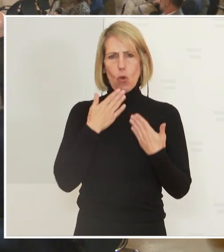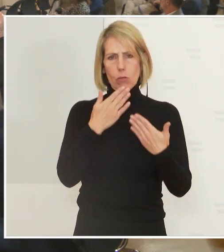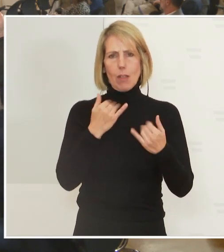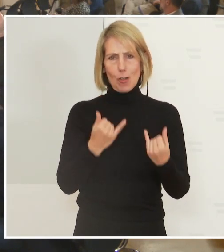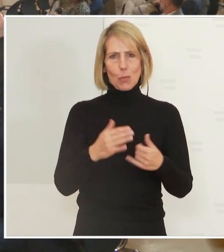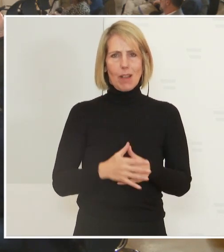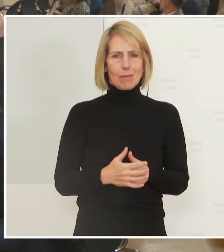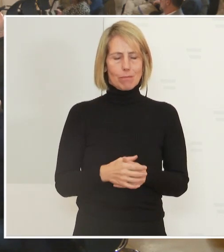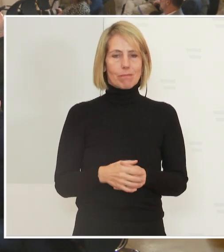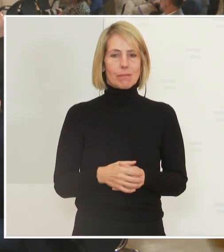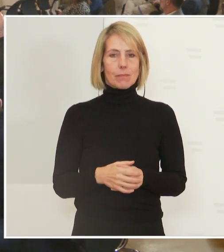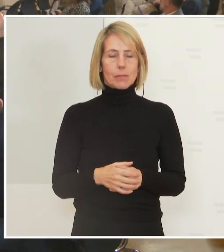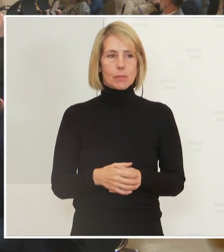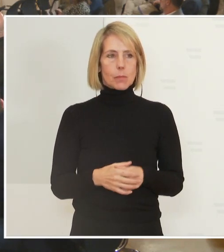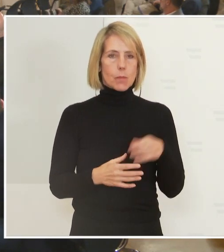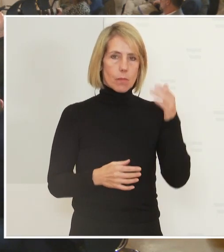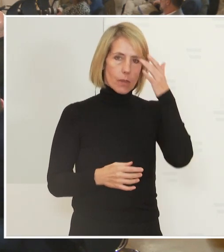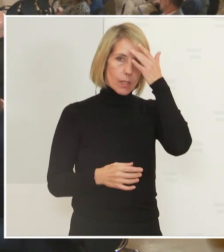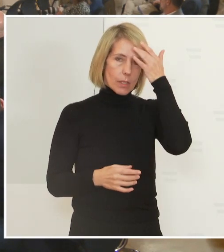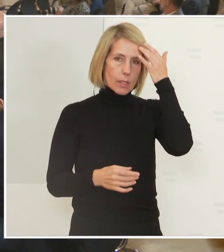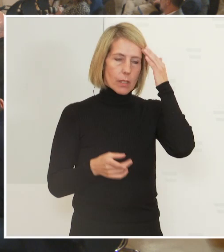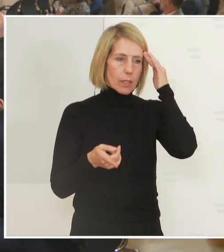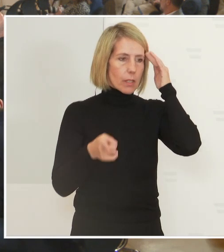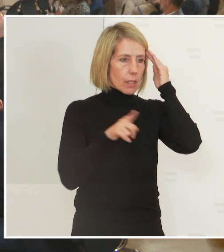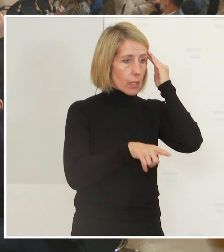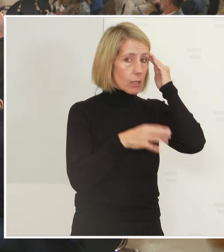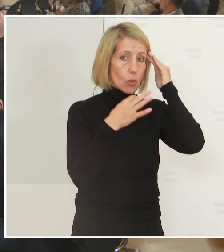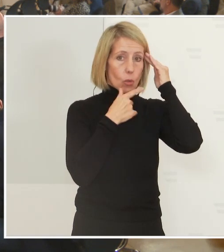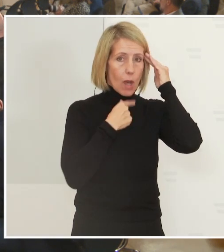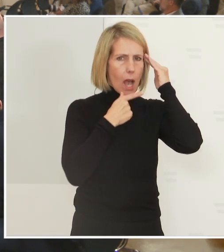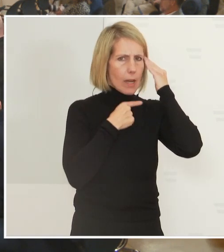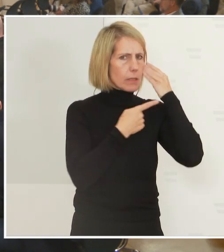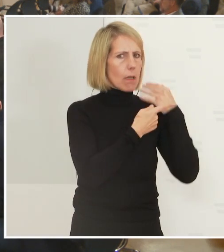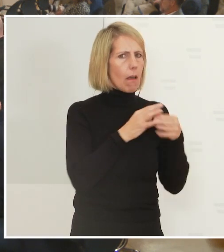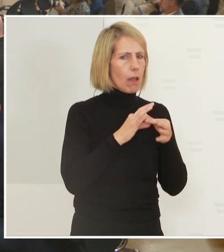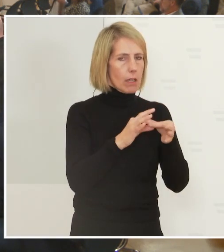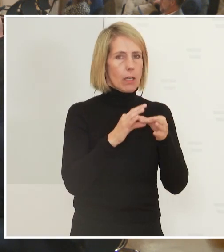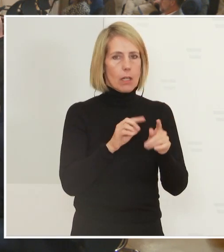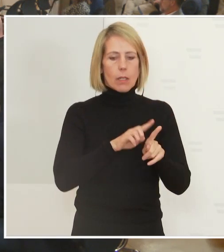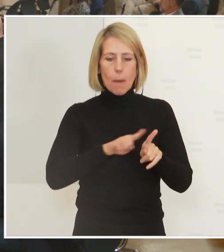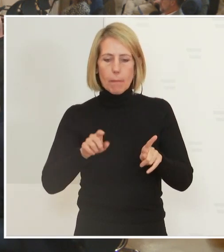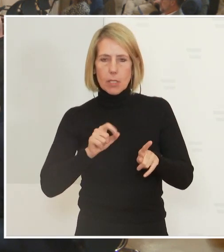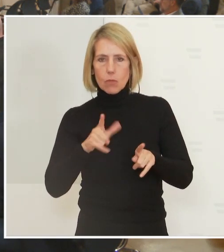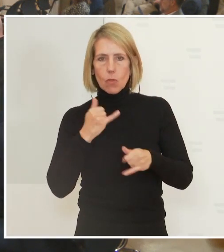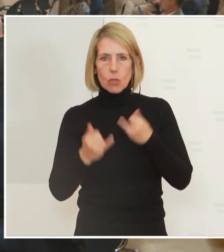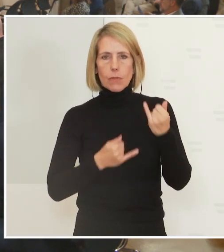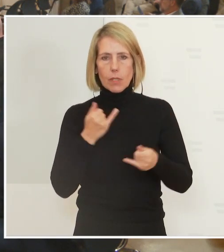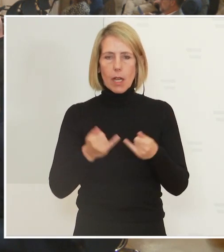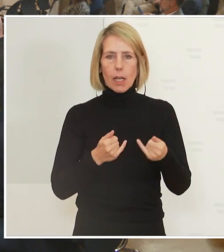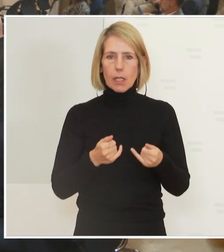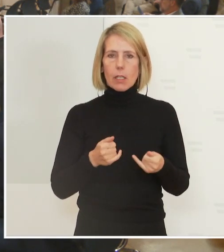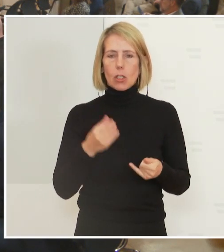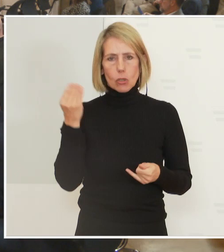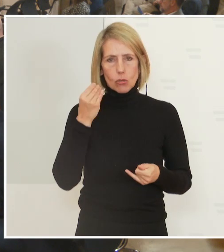dann, es wurde schon erwähnt, aber das Alter noch. Also bis zwölf Jahre wird jedenfalls der Ninja-Pass